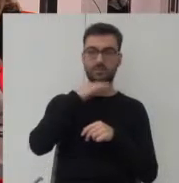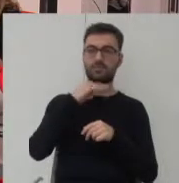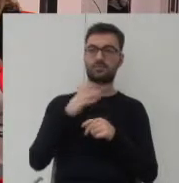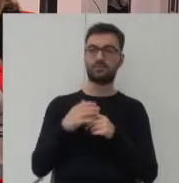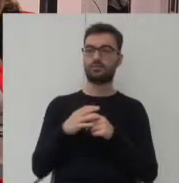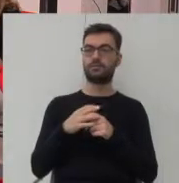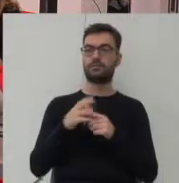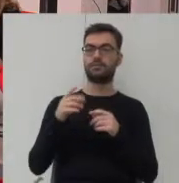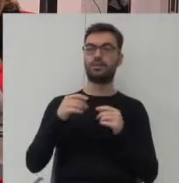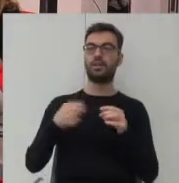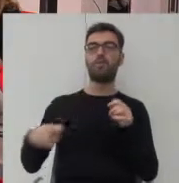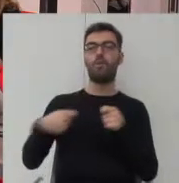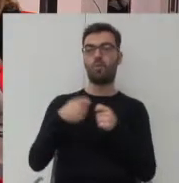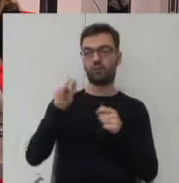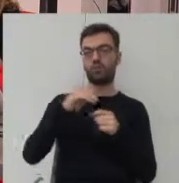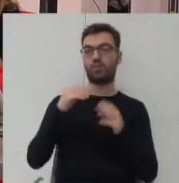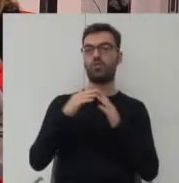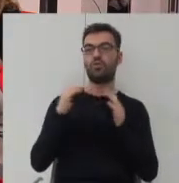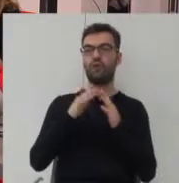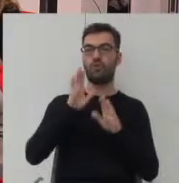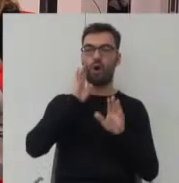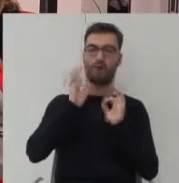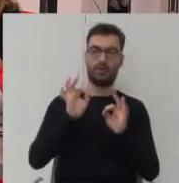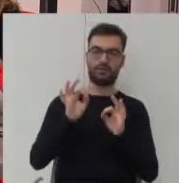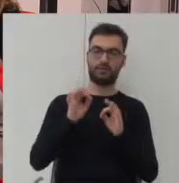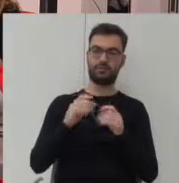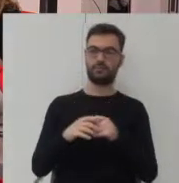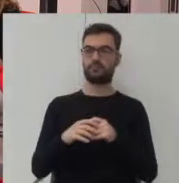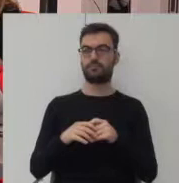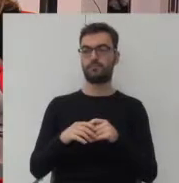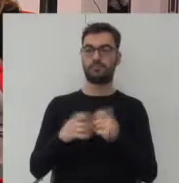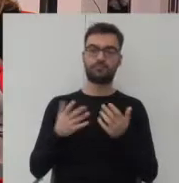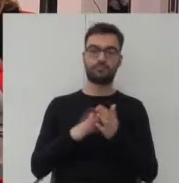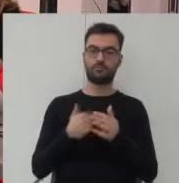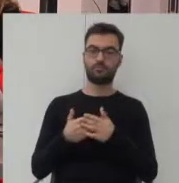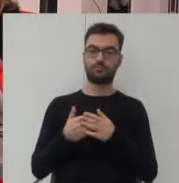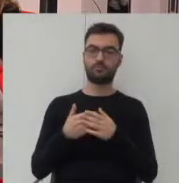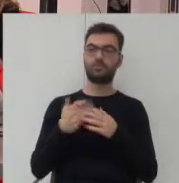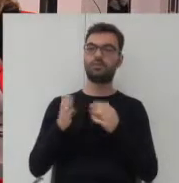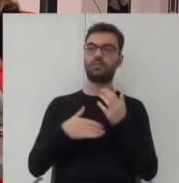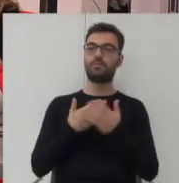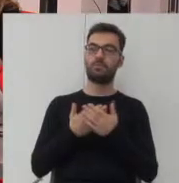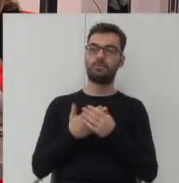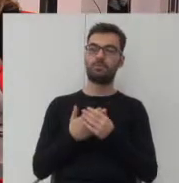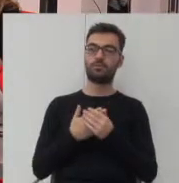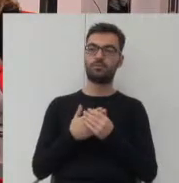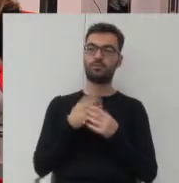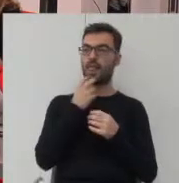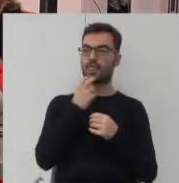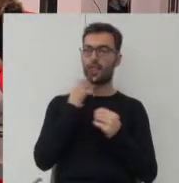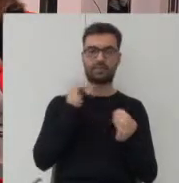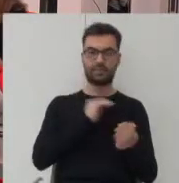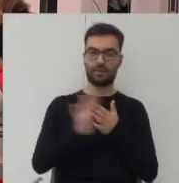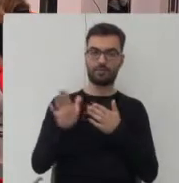na przykład do tej sieci włączyć jeszcze domy istniejące, budynki istniejące i na przykład oferować im energię za